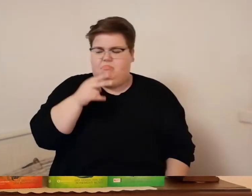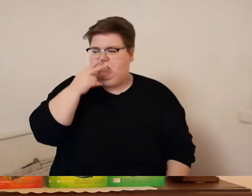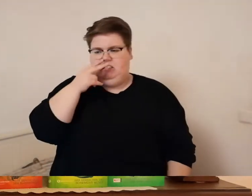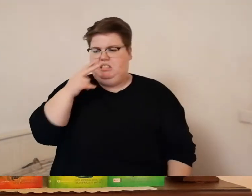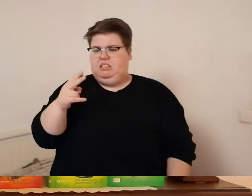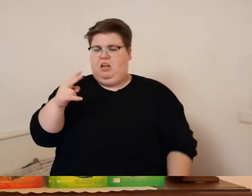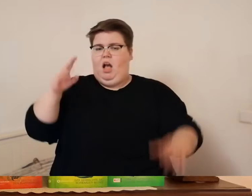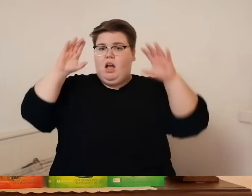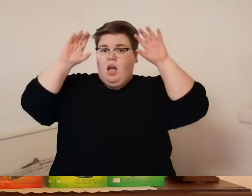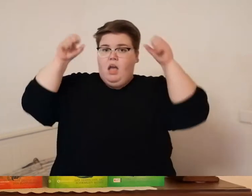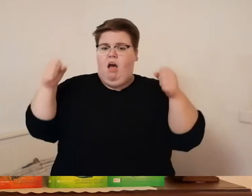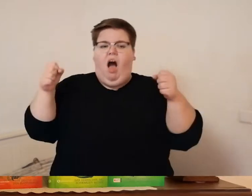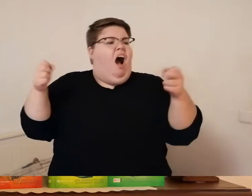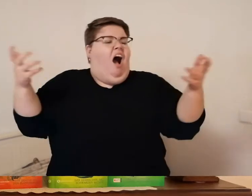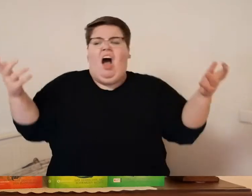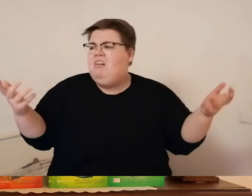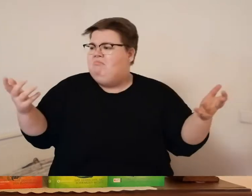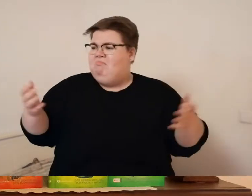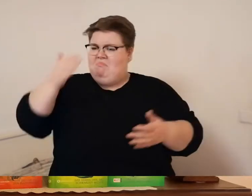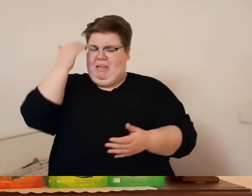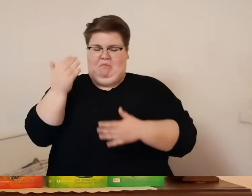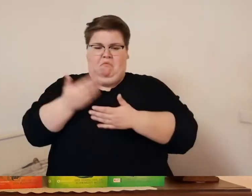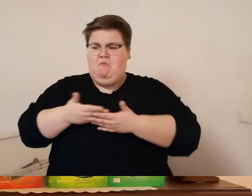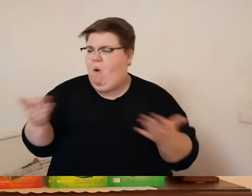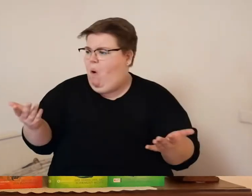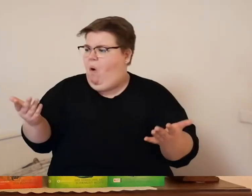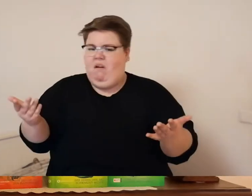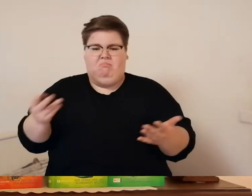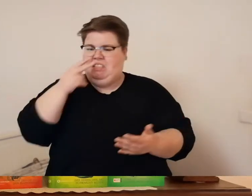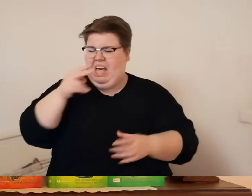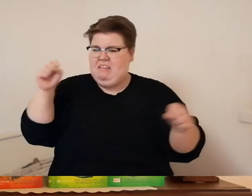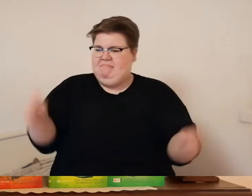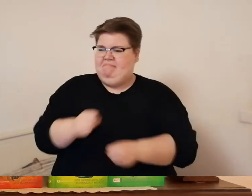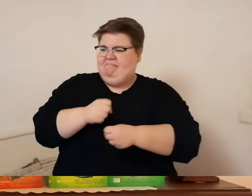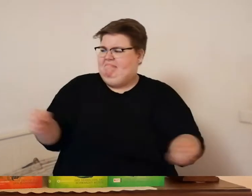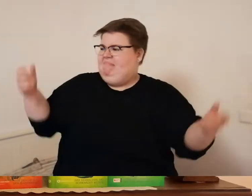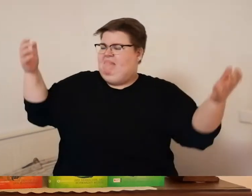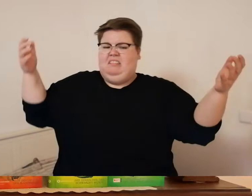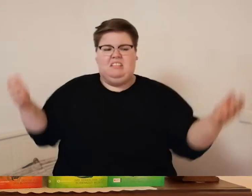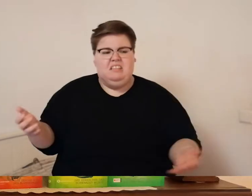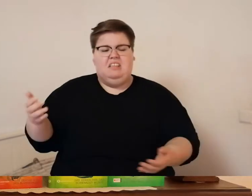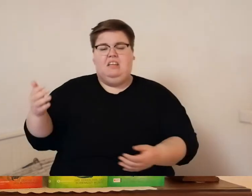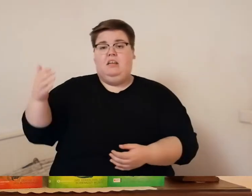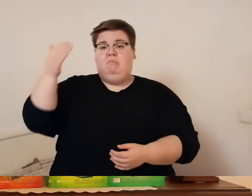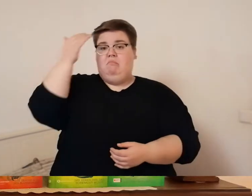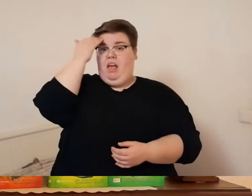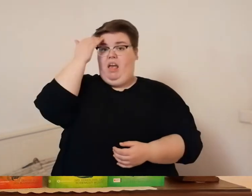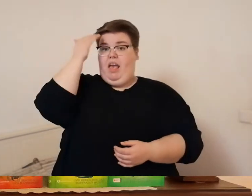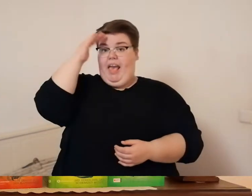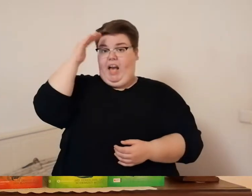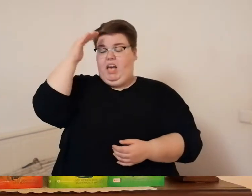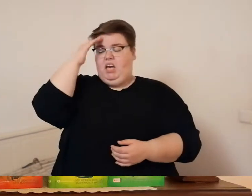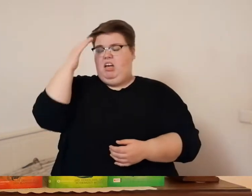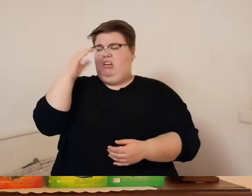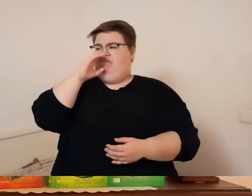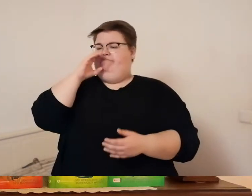eric spürte wie sein mut sank ich weiß es auch nicht rief er unglücklich wahrscheinlich merken wir es nicht mal